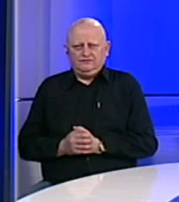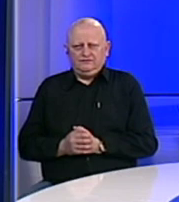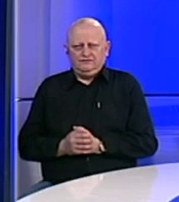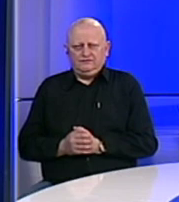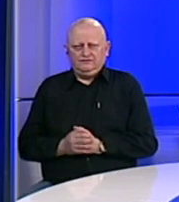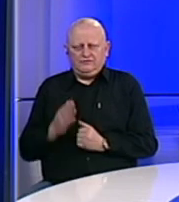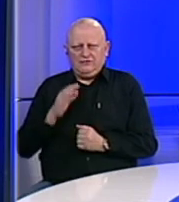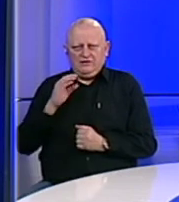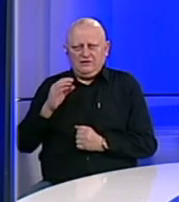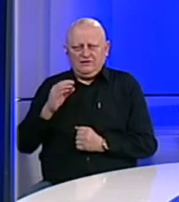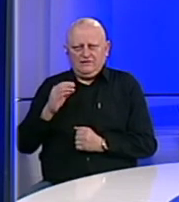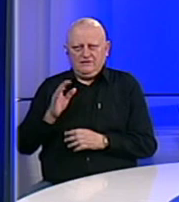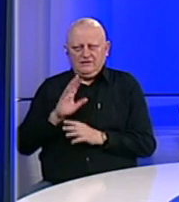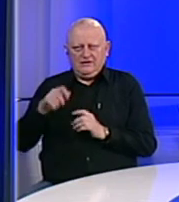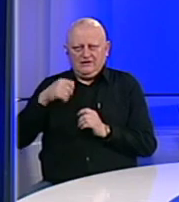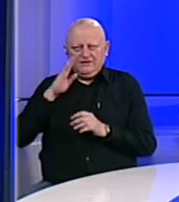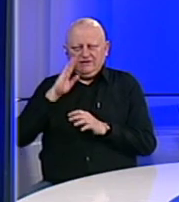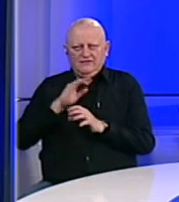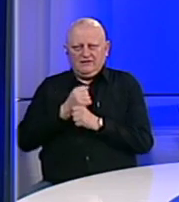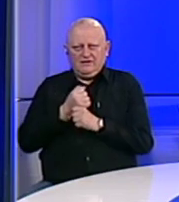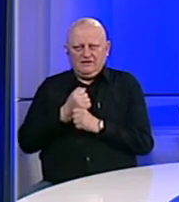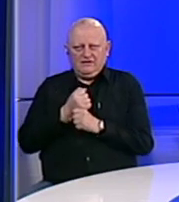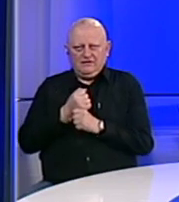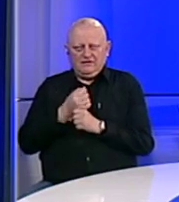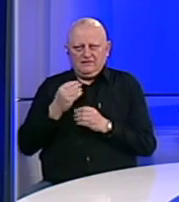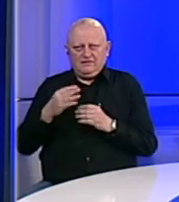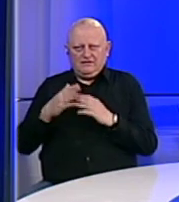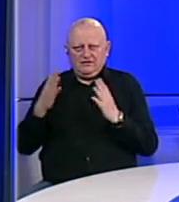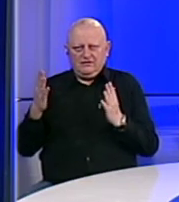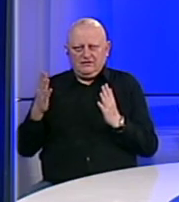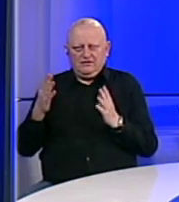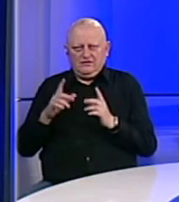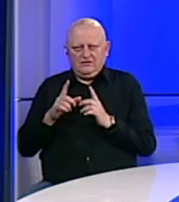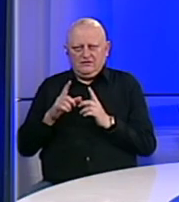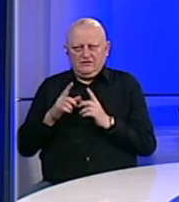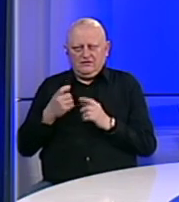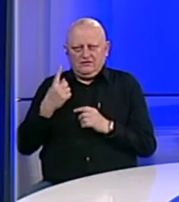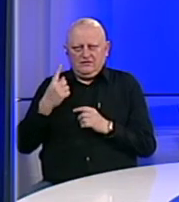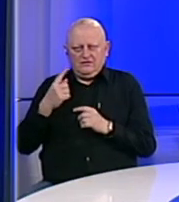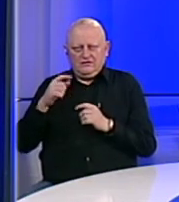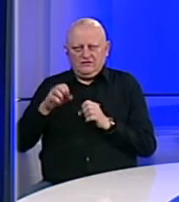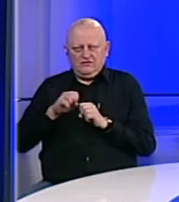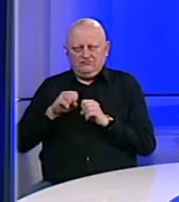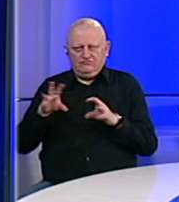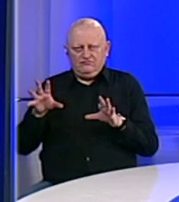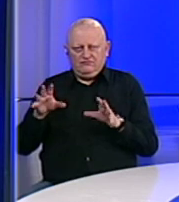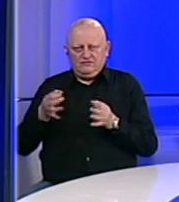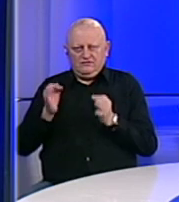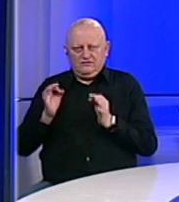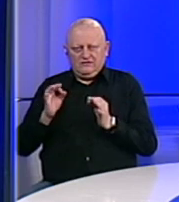Poštovani gledatelji televizije Bosne i Hercegovine, dobro vam dan u još jednom izdanju